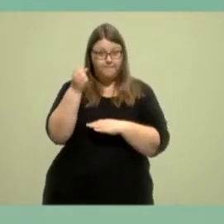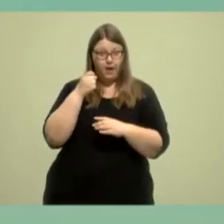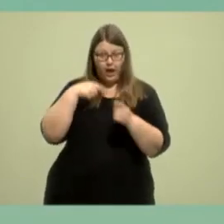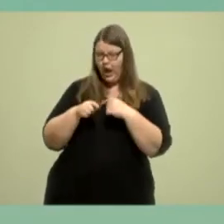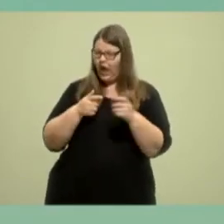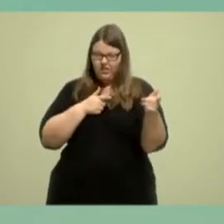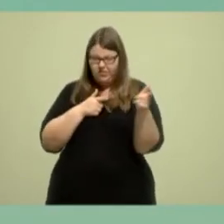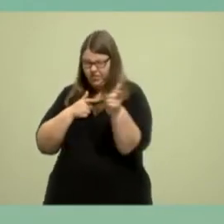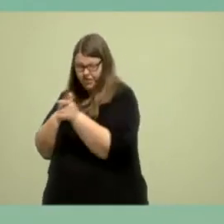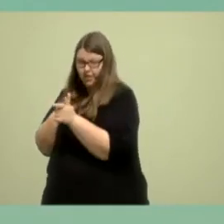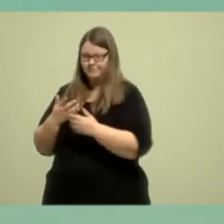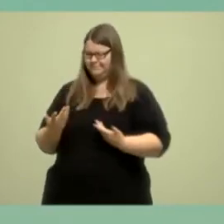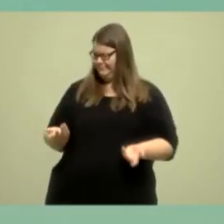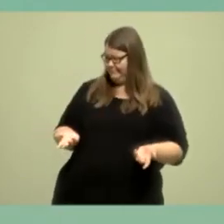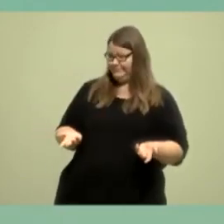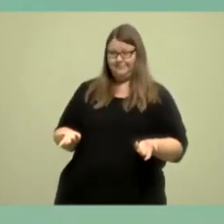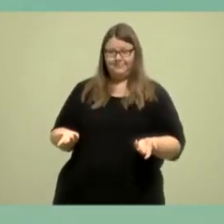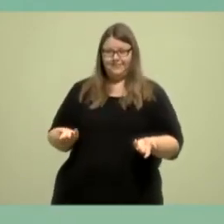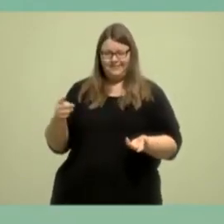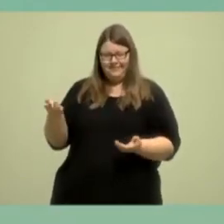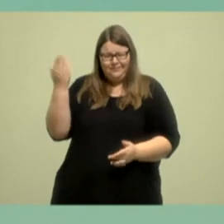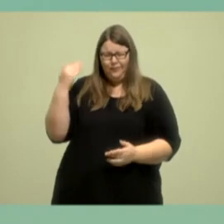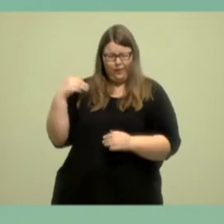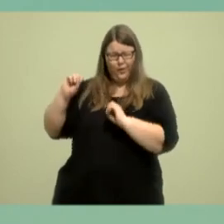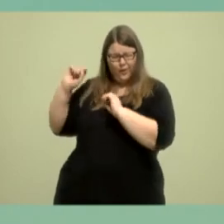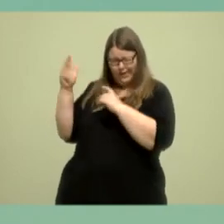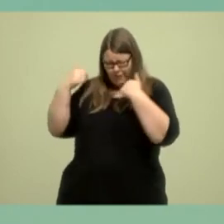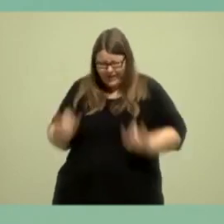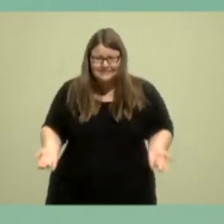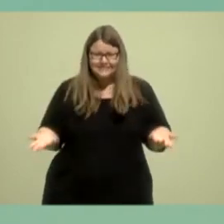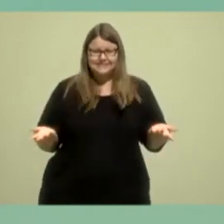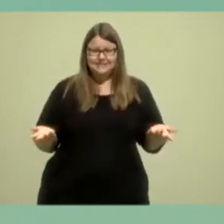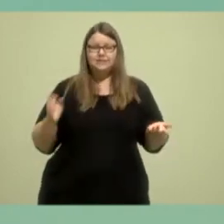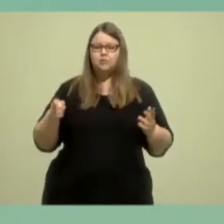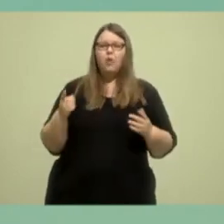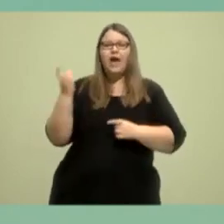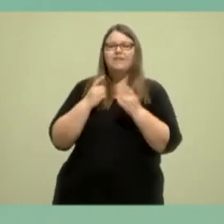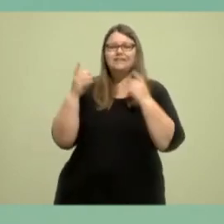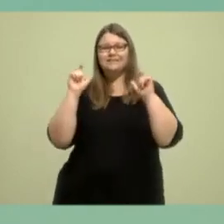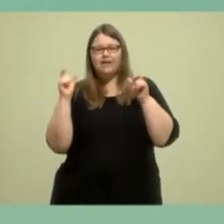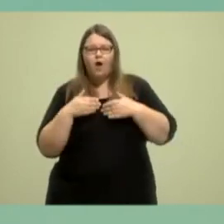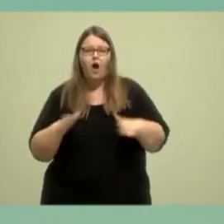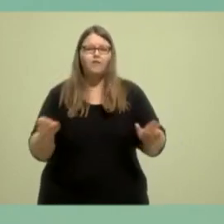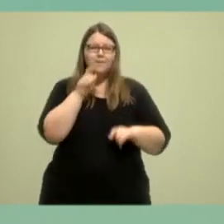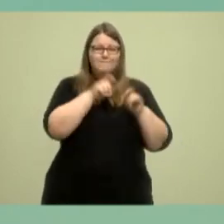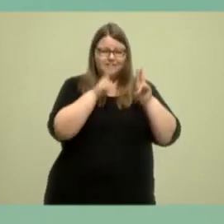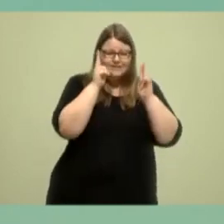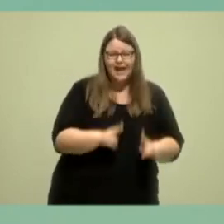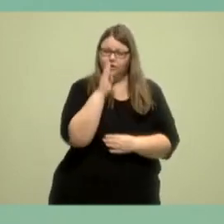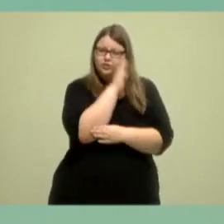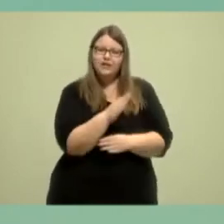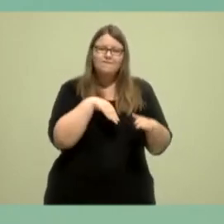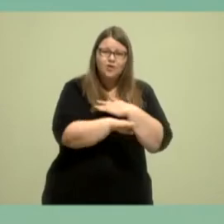Vergangenheit angehören. Eine Politik für eine offene Einwanderungsgesellschaft, für eine menschenrechtsorientierte Flüchtlingspolitik